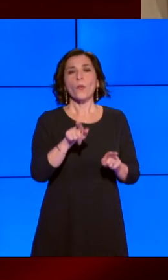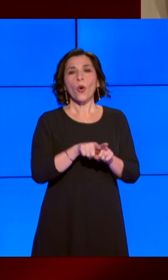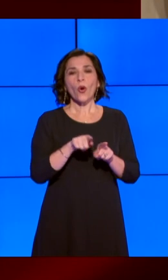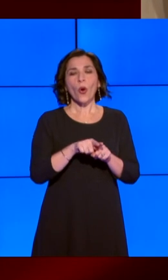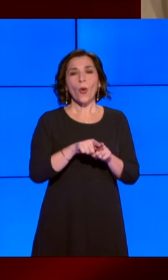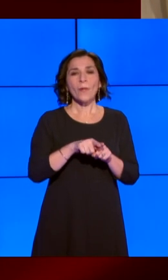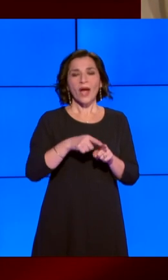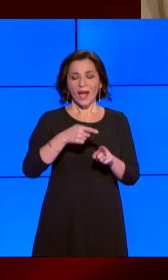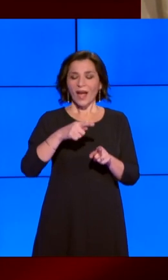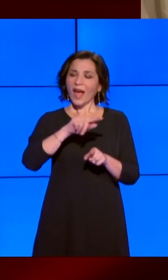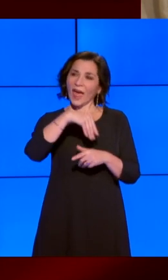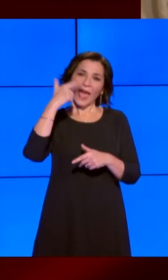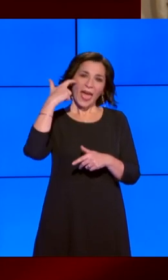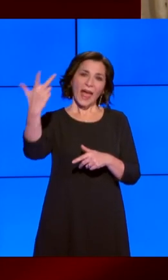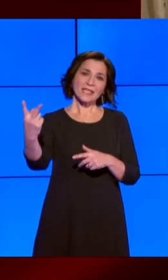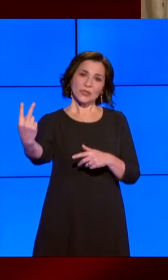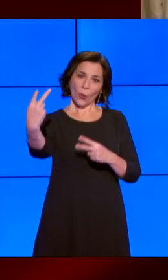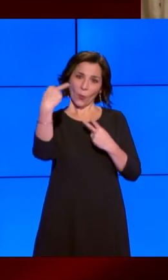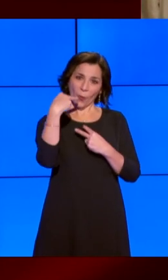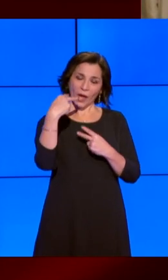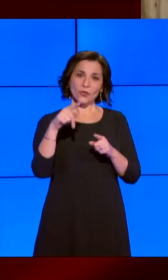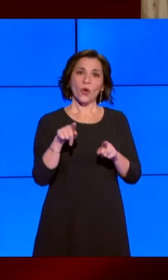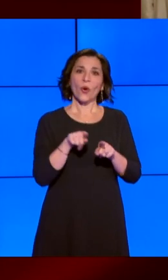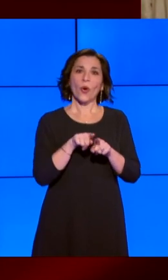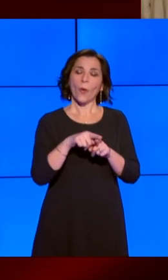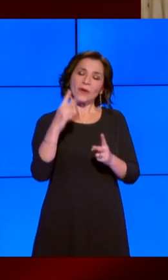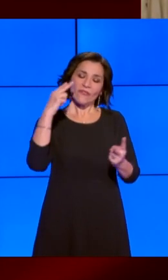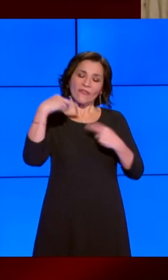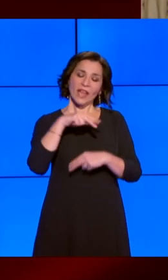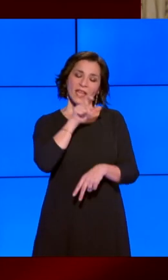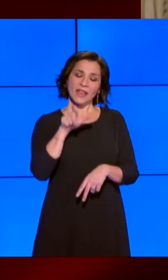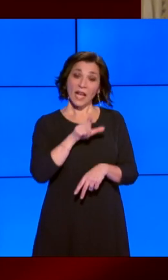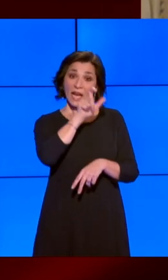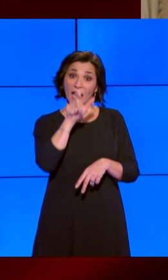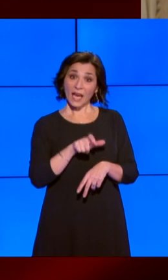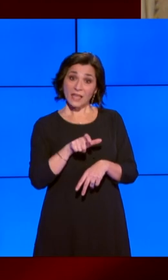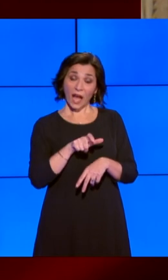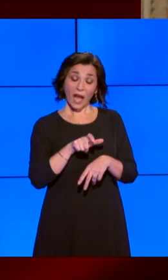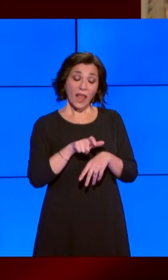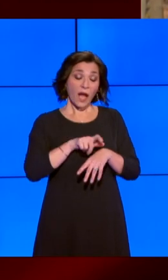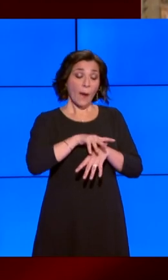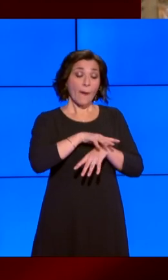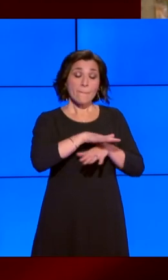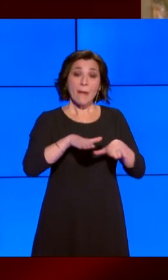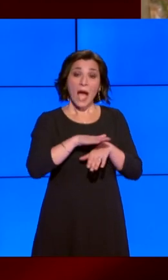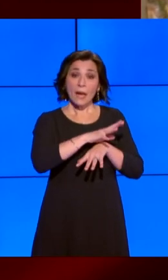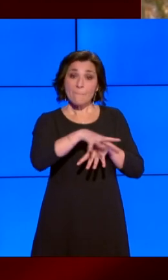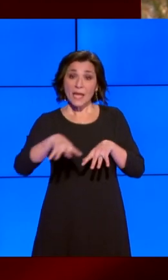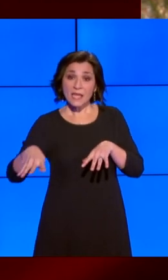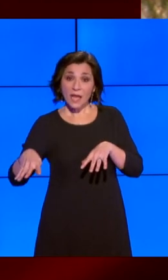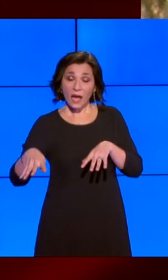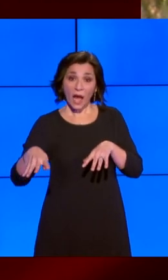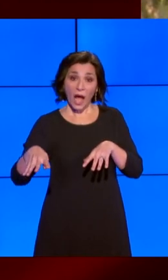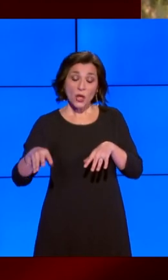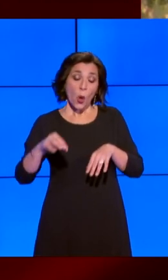il nostro bel paese, protesso nel Mediterraneo, è posto, per geografia e per storia, come